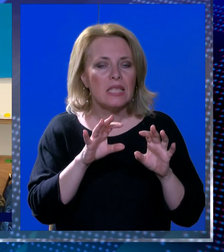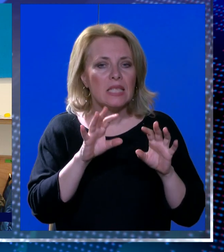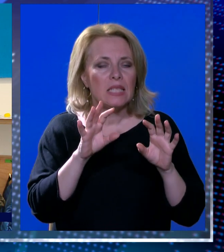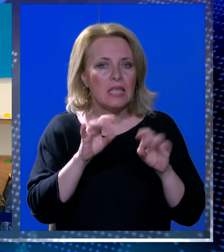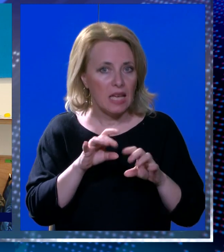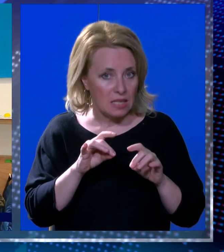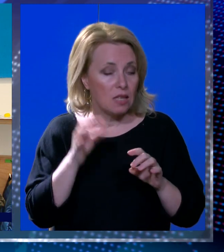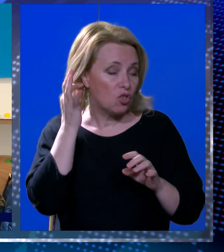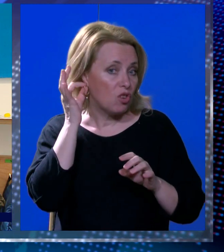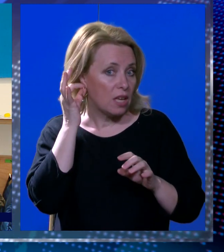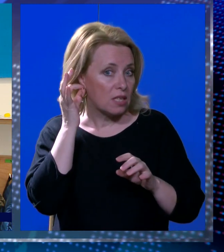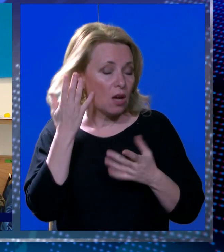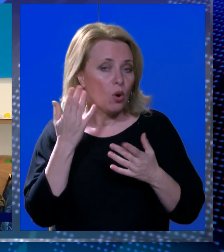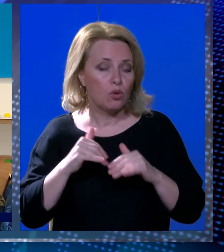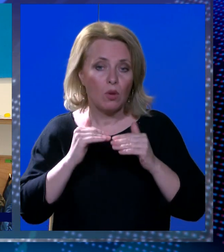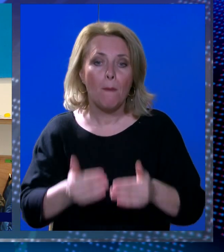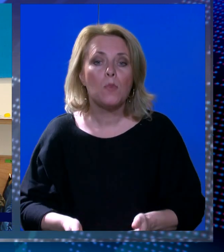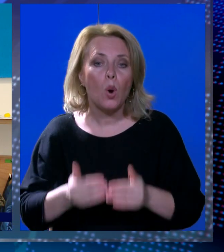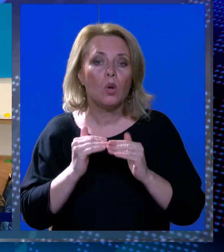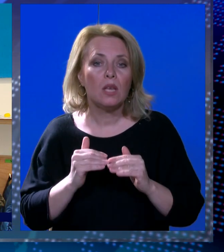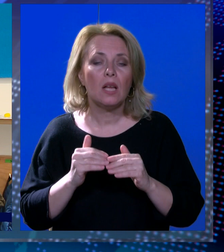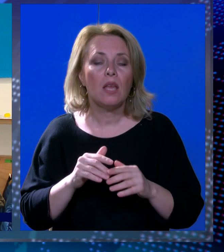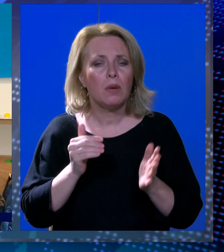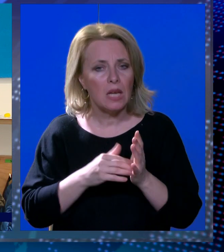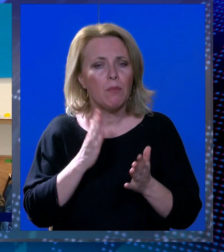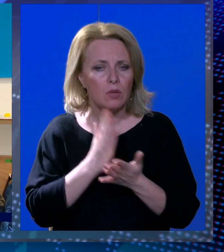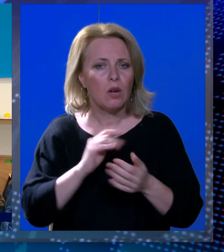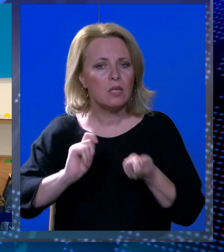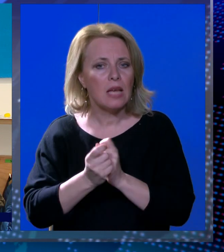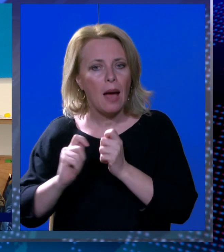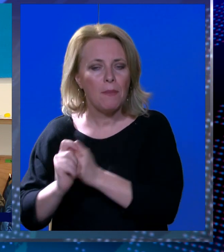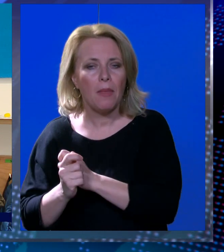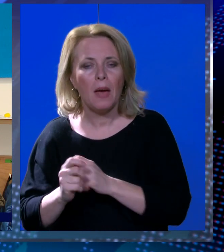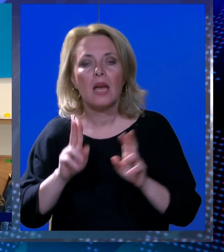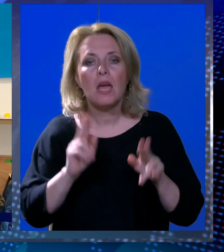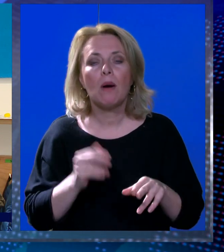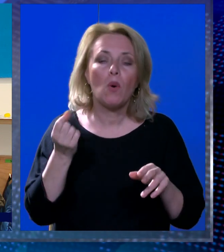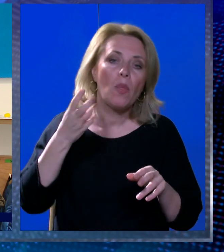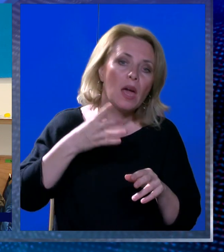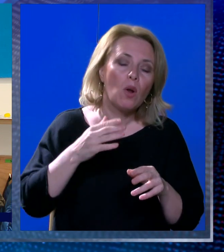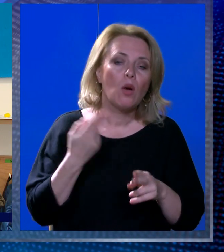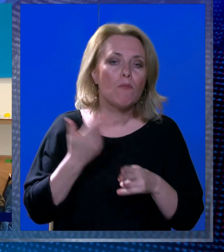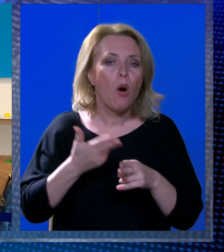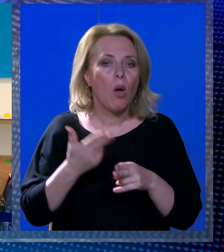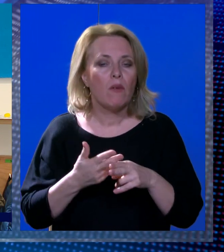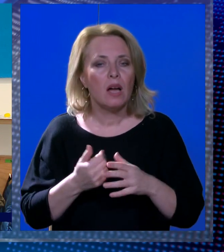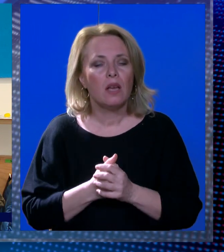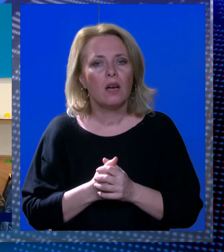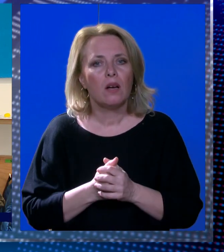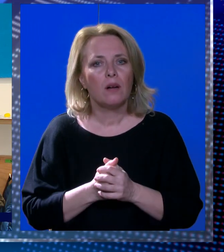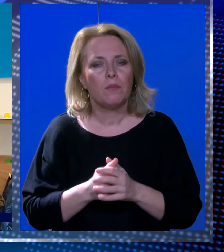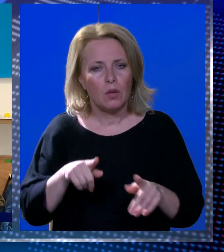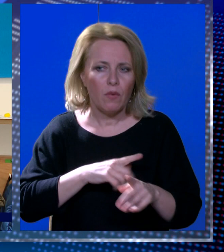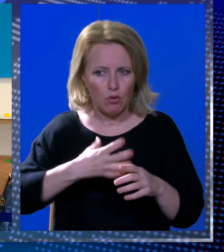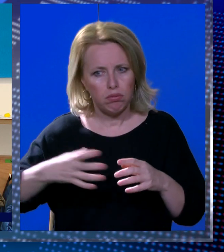kolegica koje su na porodivnom, znači za njih trebaju konstantne zamjene. Imamo nekoliko bolovanja koje su